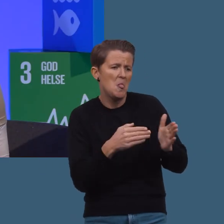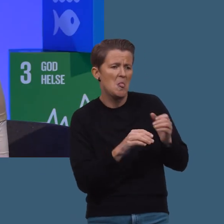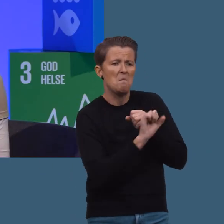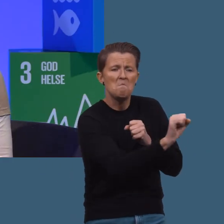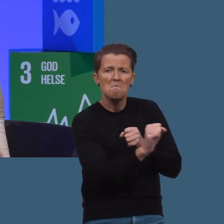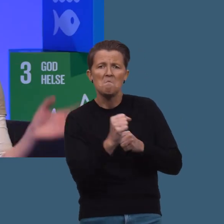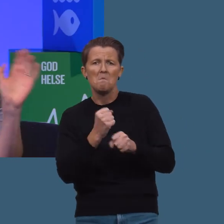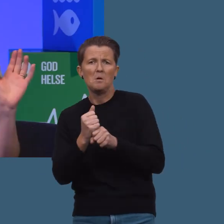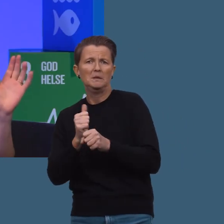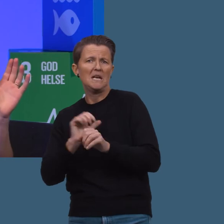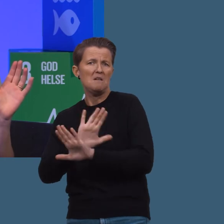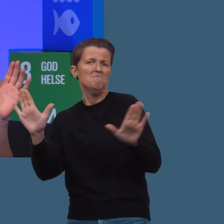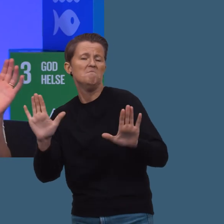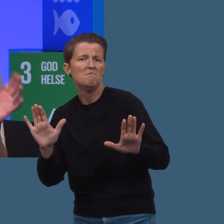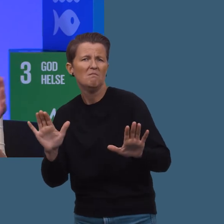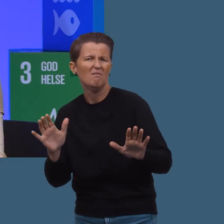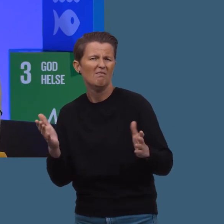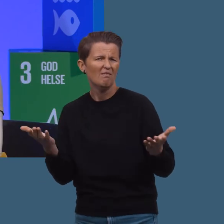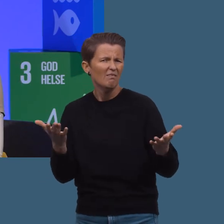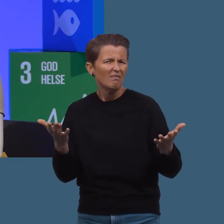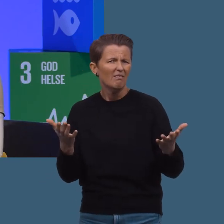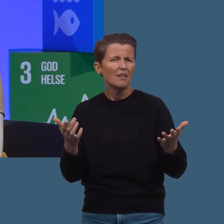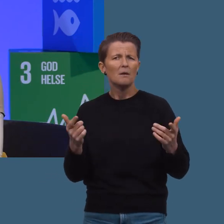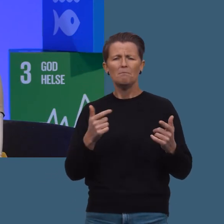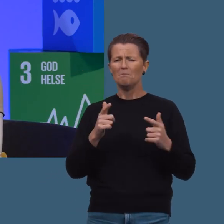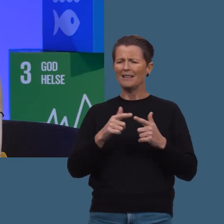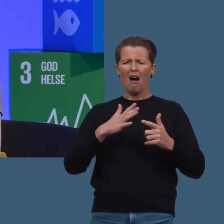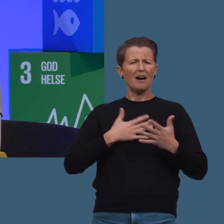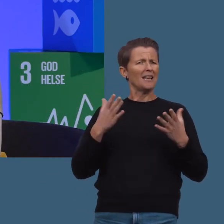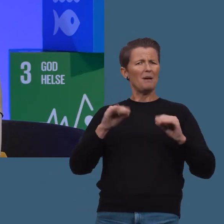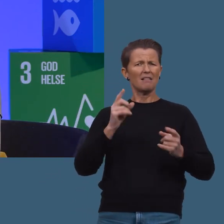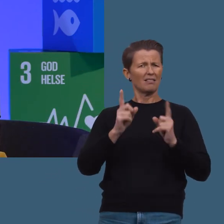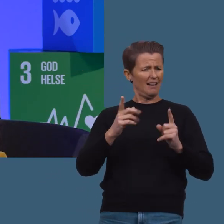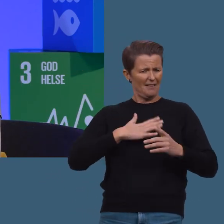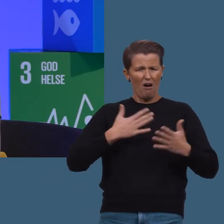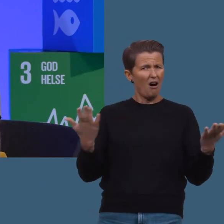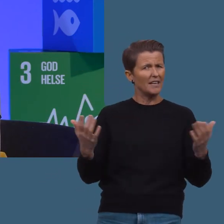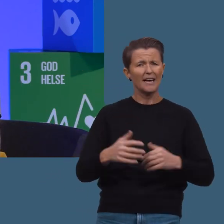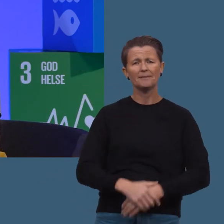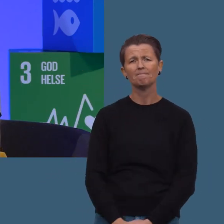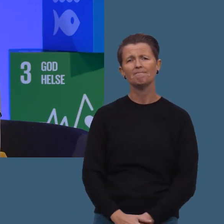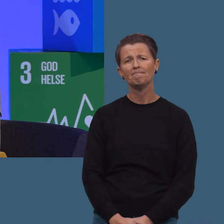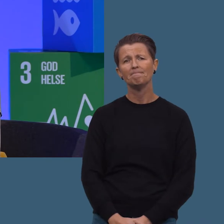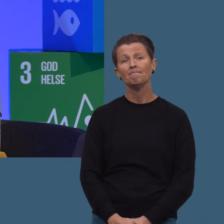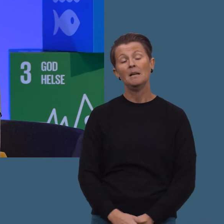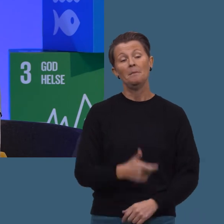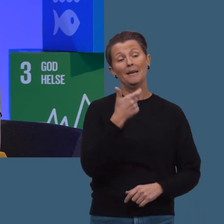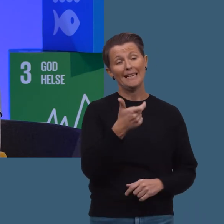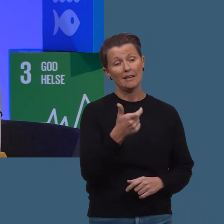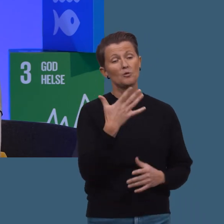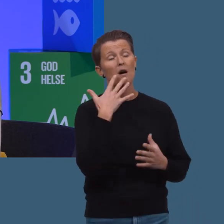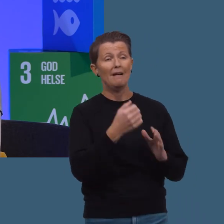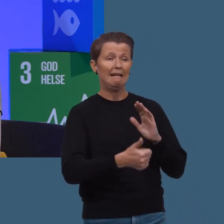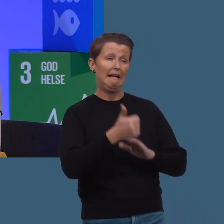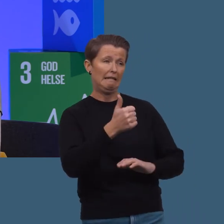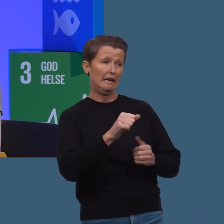hverandre for å ikke måtte gjøre noe selv. Men jeg tror ikke vi har noe bedre alternativ, egentlig. Gina, du har vært